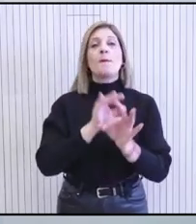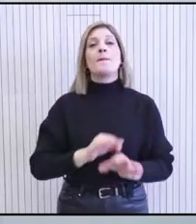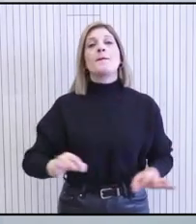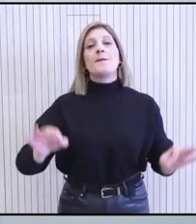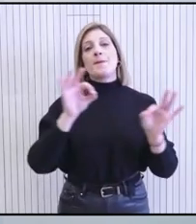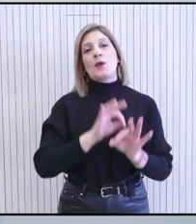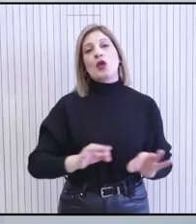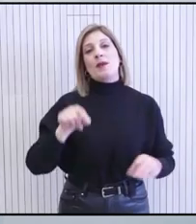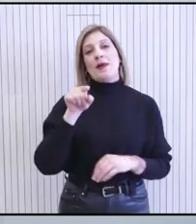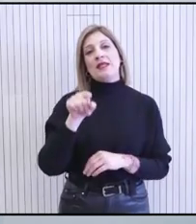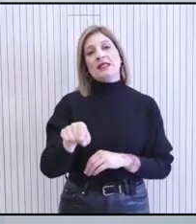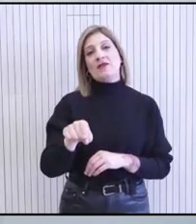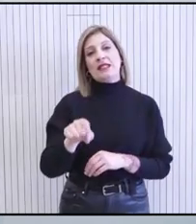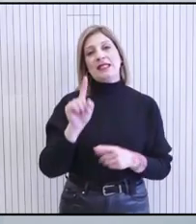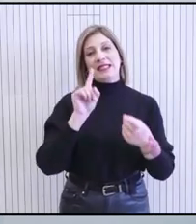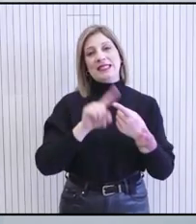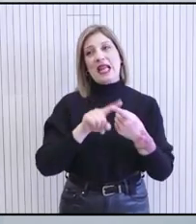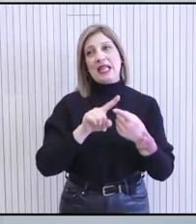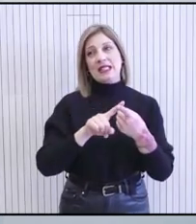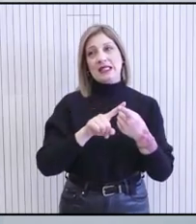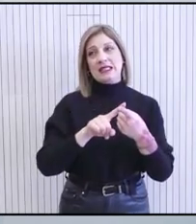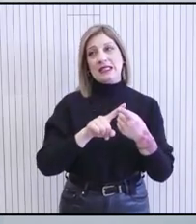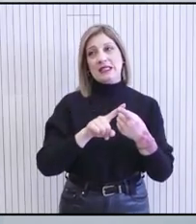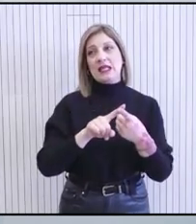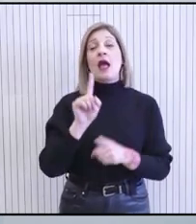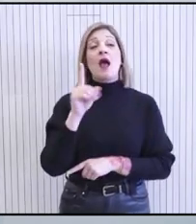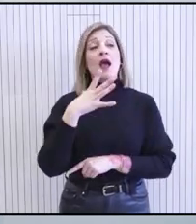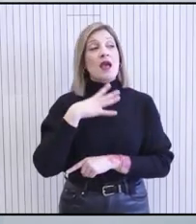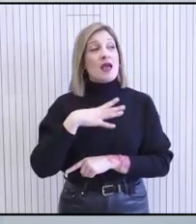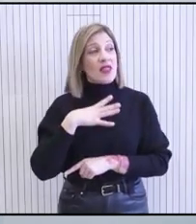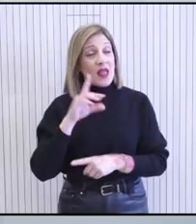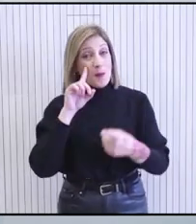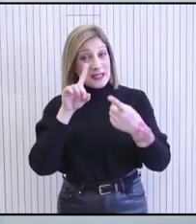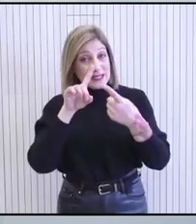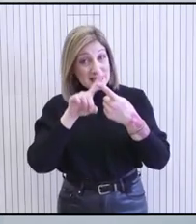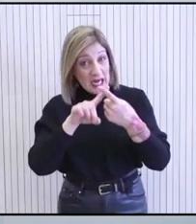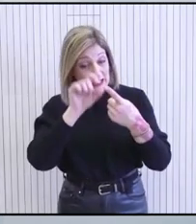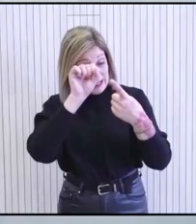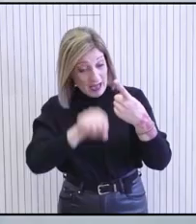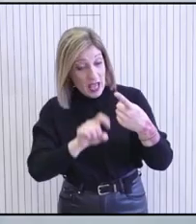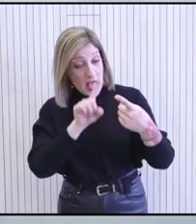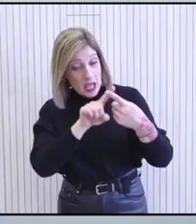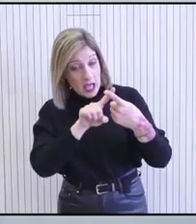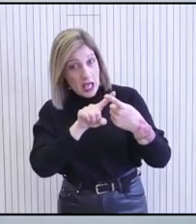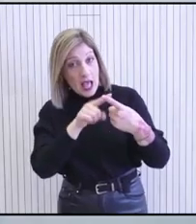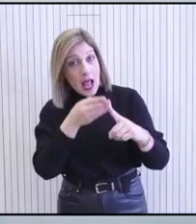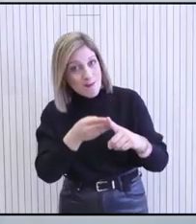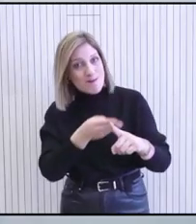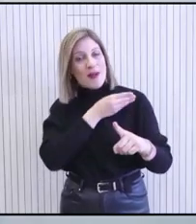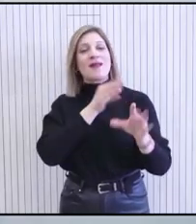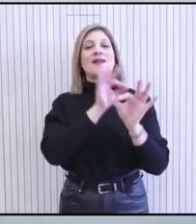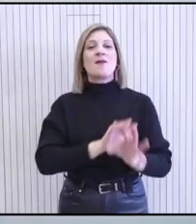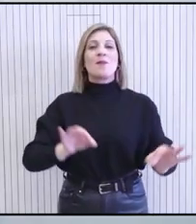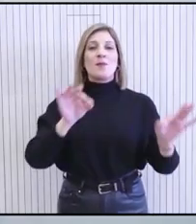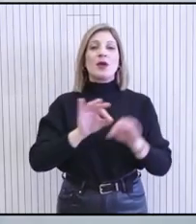αυτής της διευρυμένης συνάντησης. Δεν μας ενδιαφέρει και δεν είναι αυτός σκοπός η σύγκληση μιας διευρυμένης συνάντησης. Αυτό το οποίο είναι ο